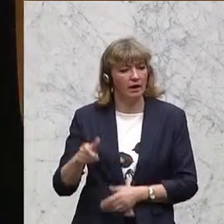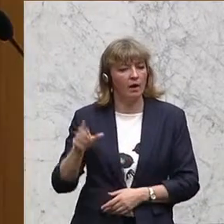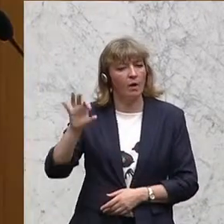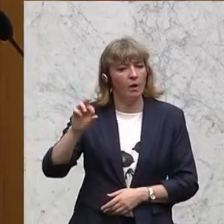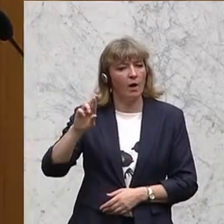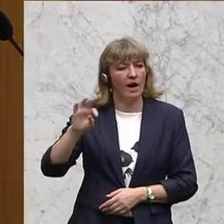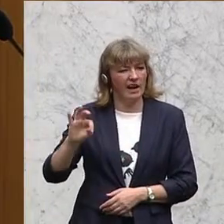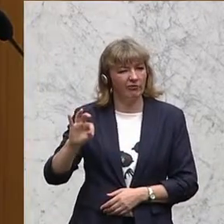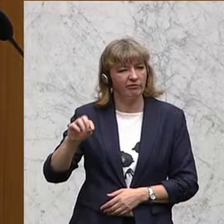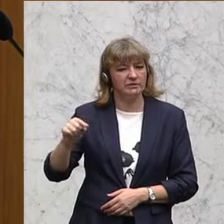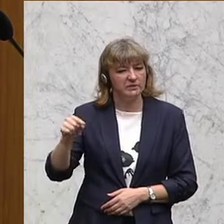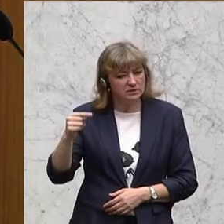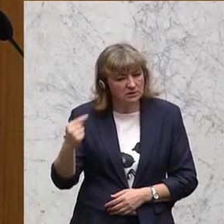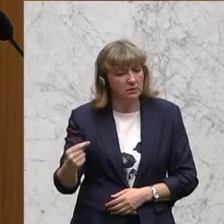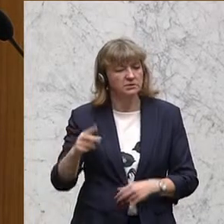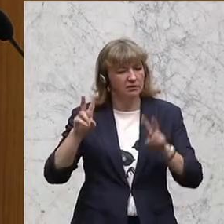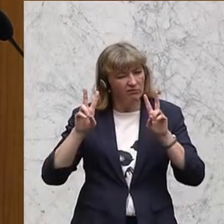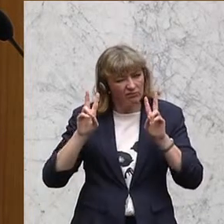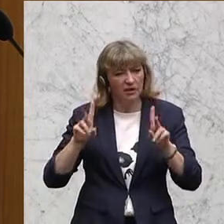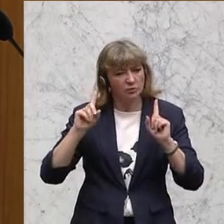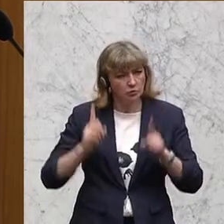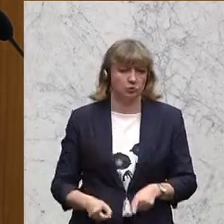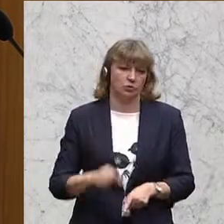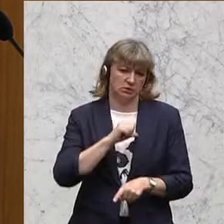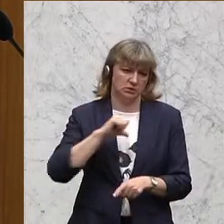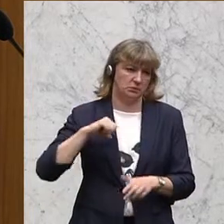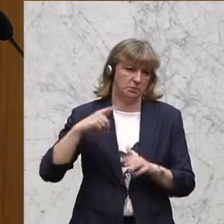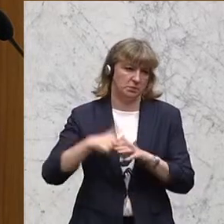ORF auch wirklich selbstbehindert sein soll.